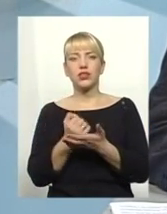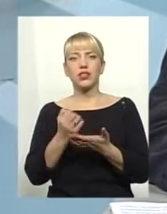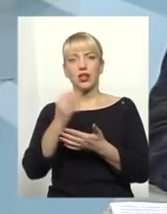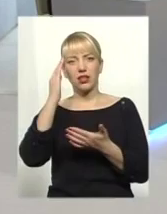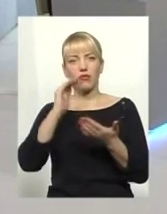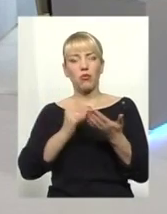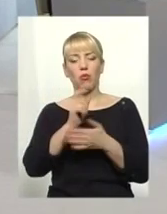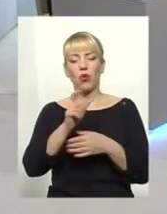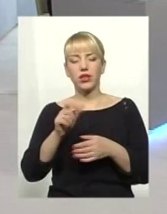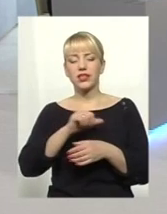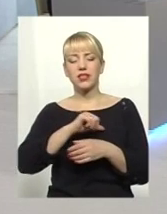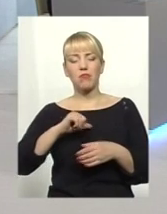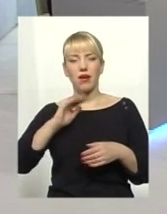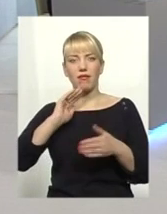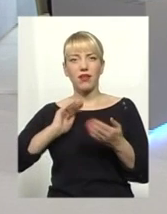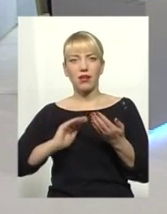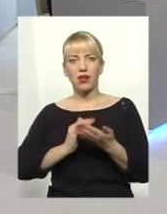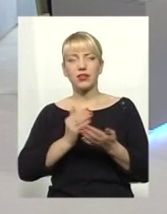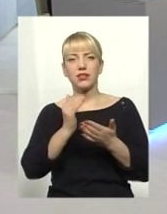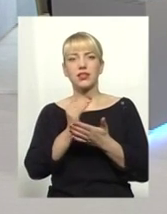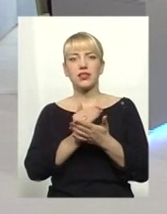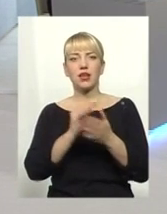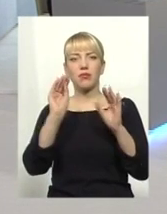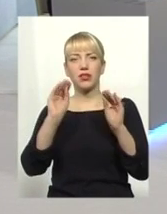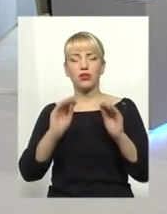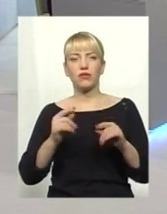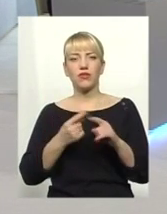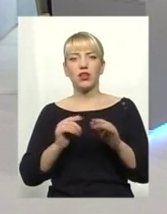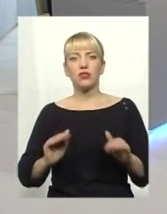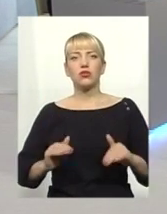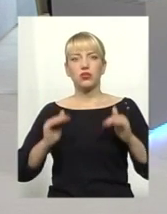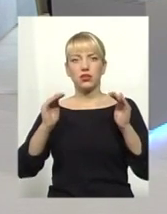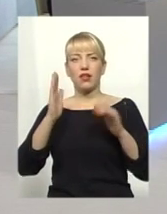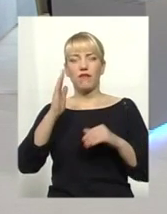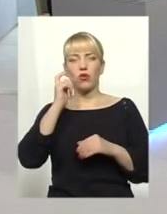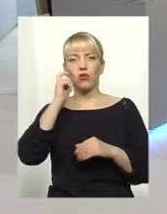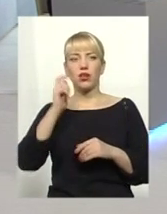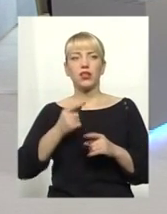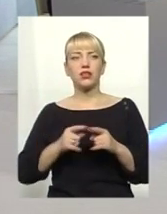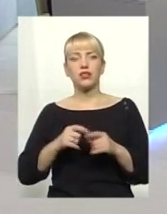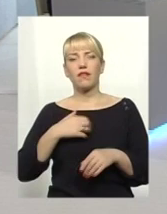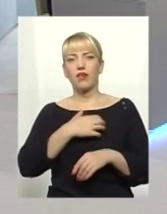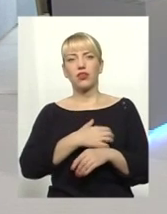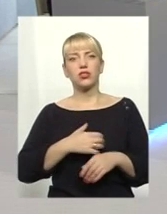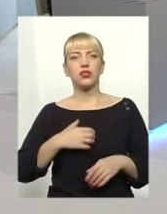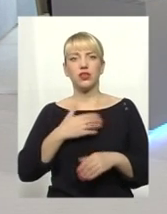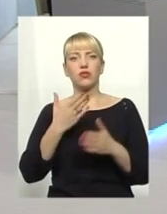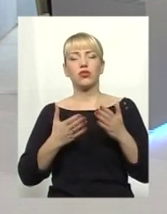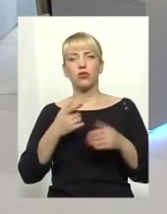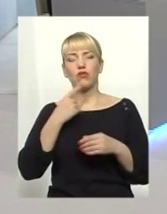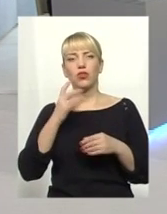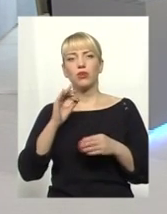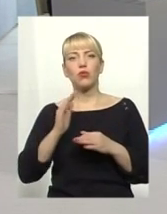Сама якість системи декларування значно в нас зросла в Україні, і це дуже важливо. Якраз якщо говорити про